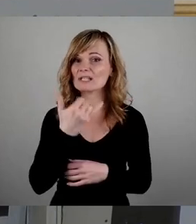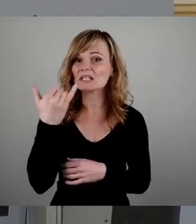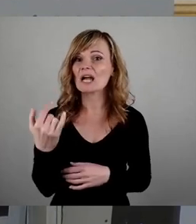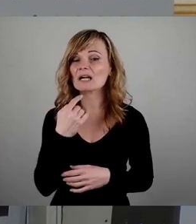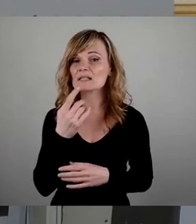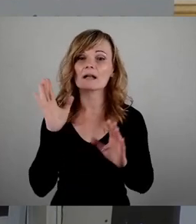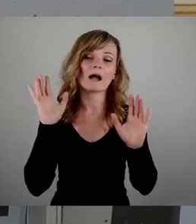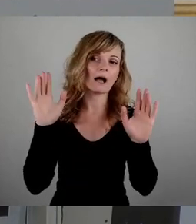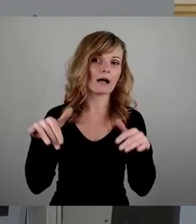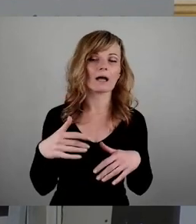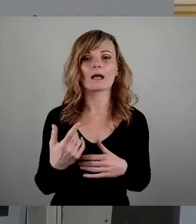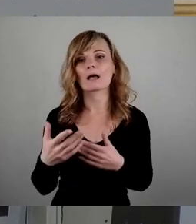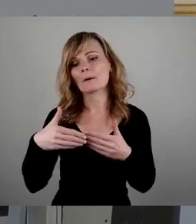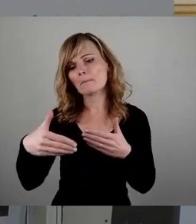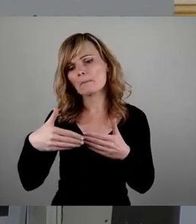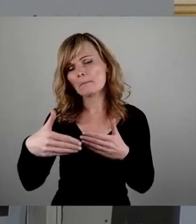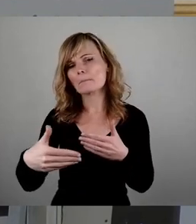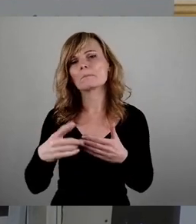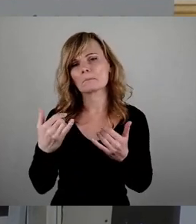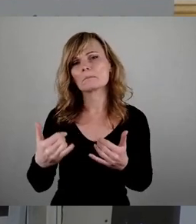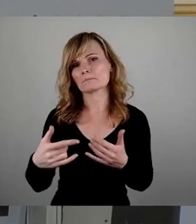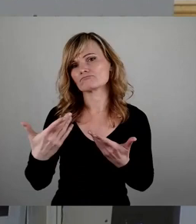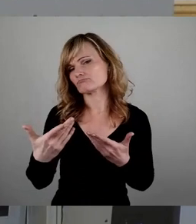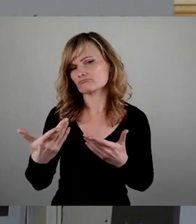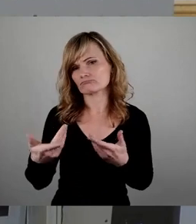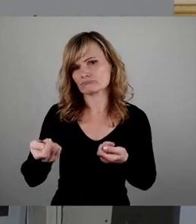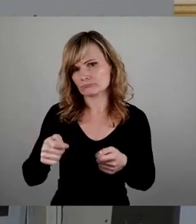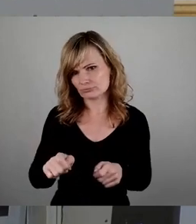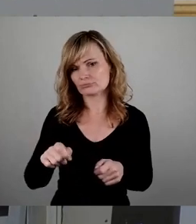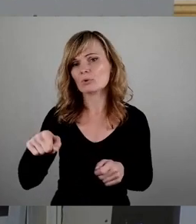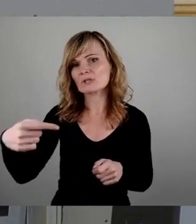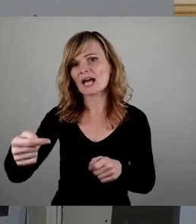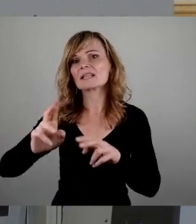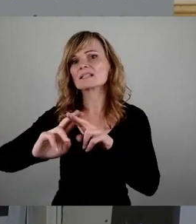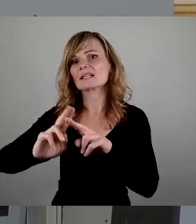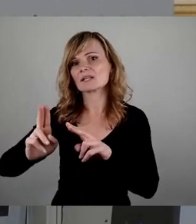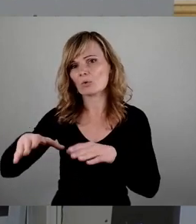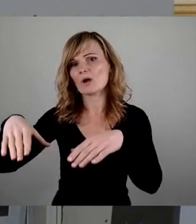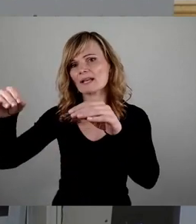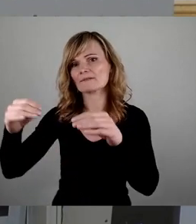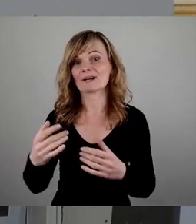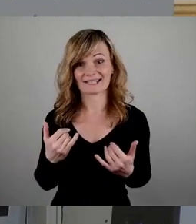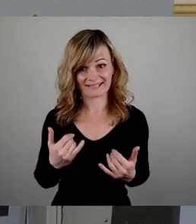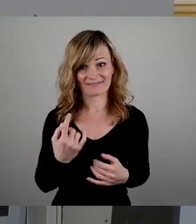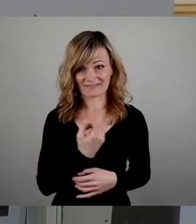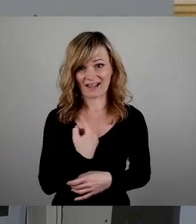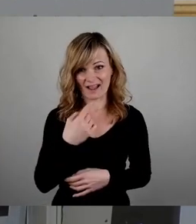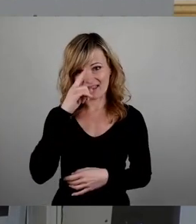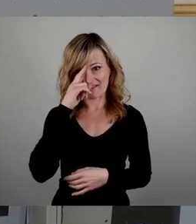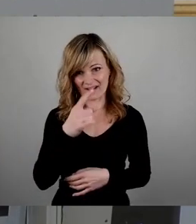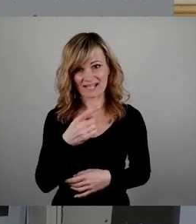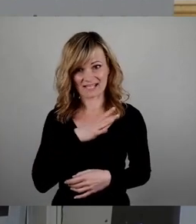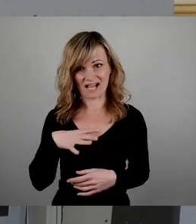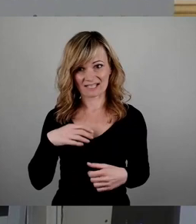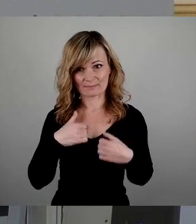es wird vorübergehend geschlossen bis zur Sanierung. Und wir wissen alle, in welchem Zustand das Sachsenbad in